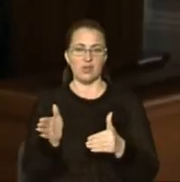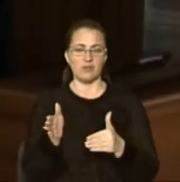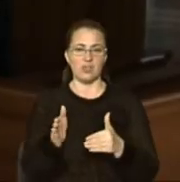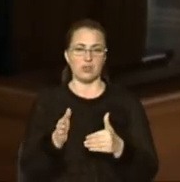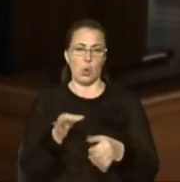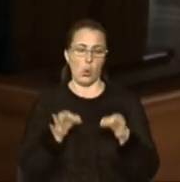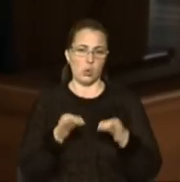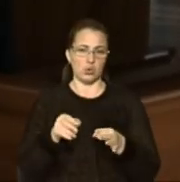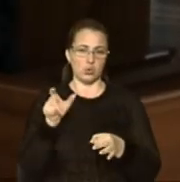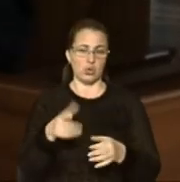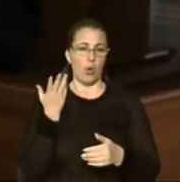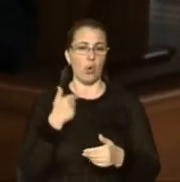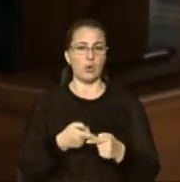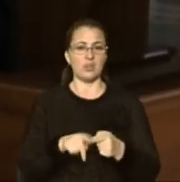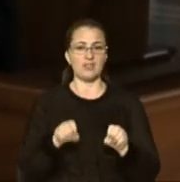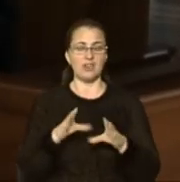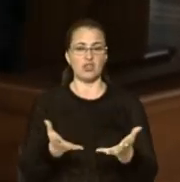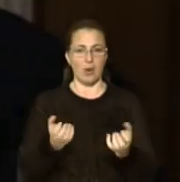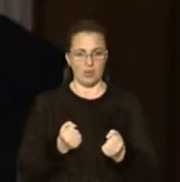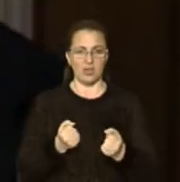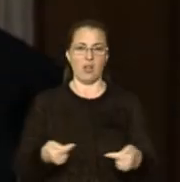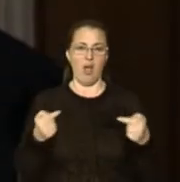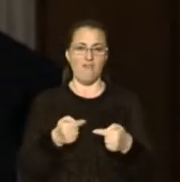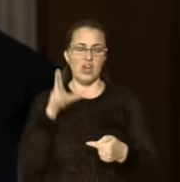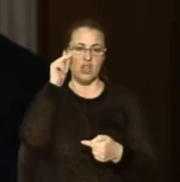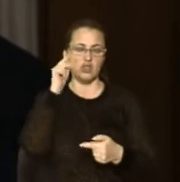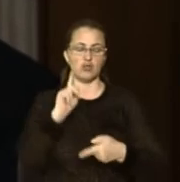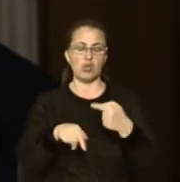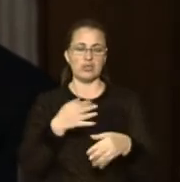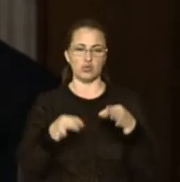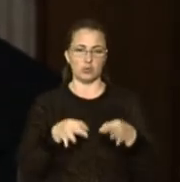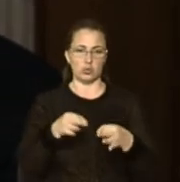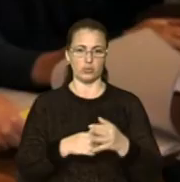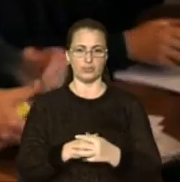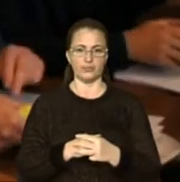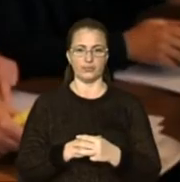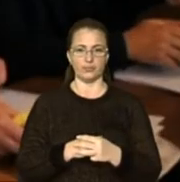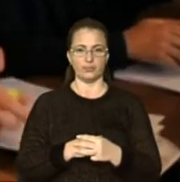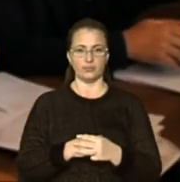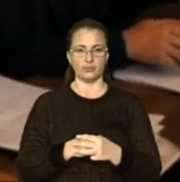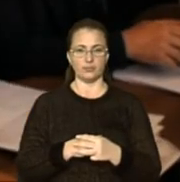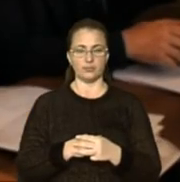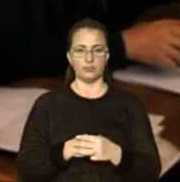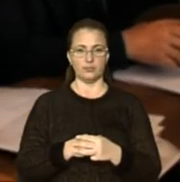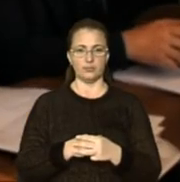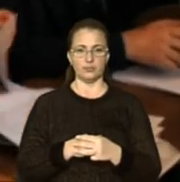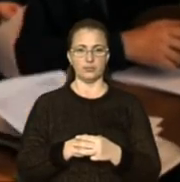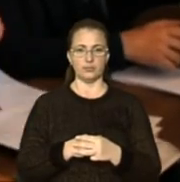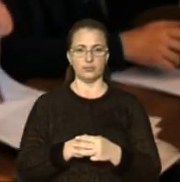справі. Коли це рішення приймуть, тоді і визначать дату наступного судового засідання. Ліля Гончарук, Роман Гудь, Юальвів.